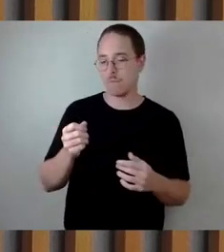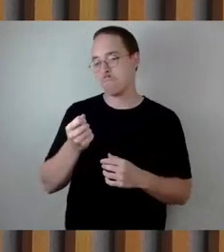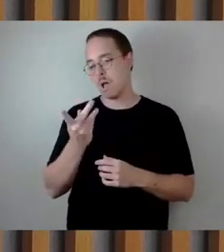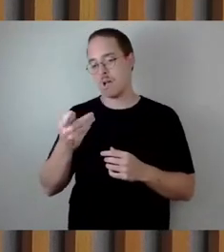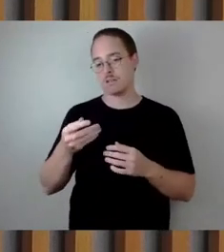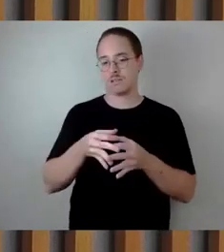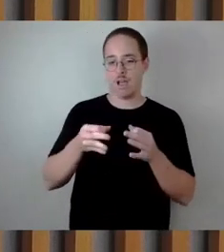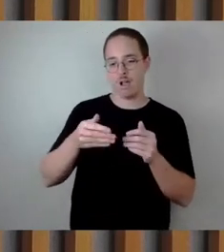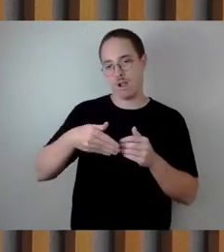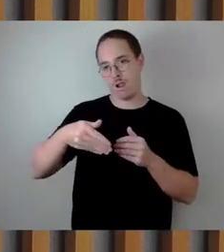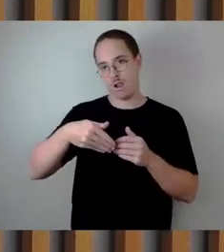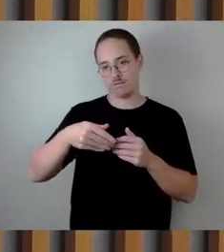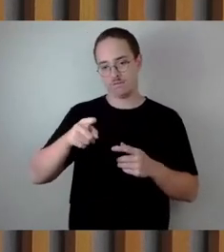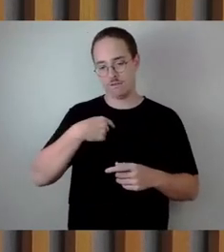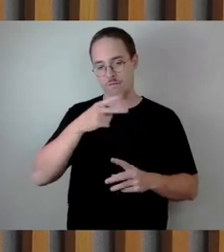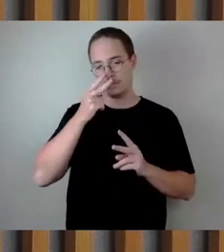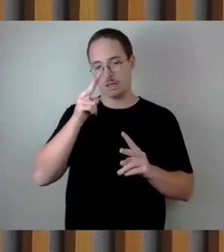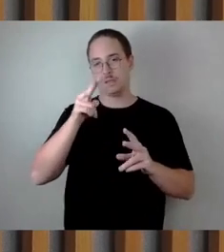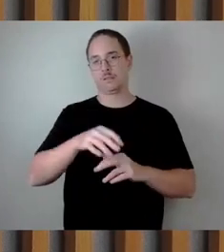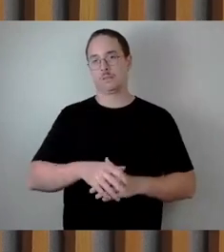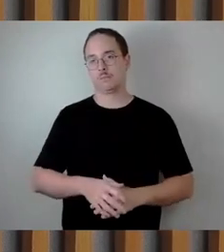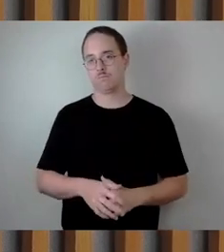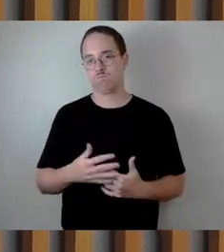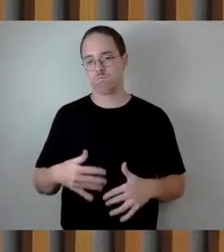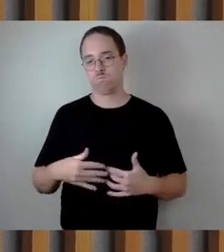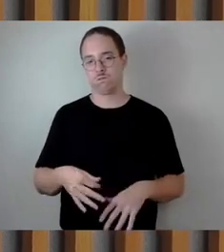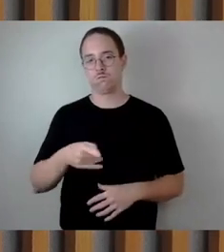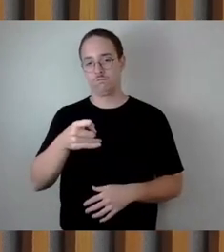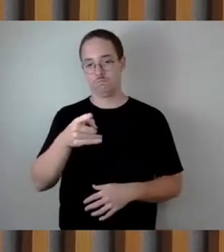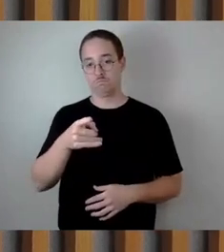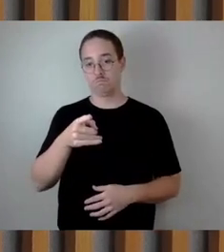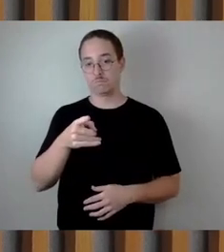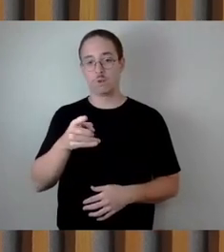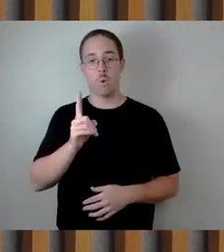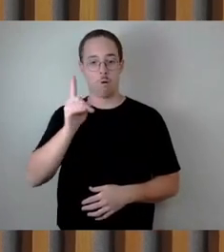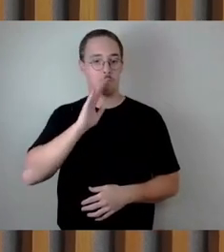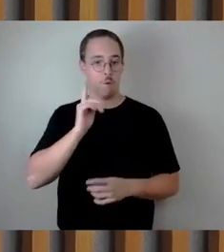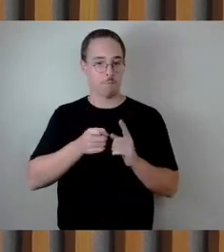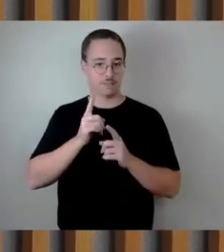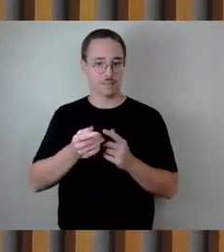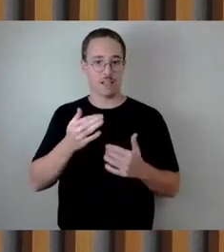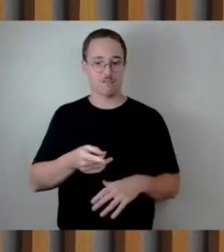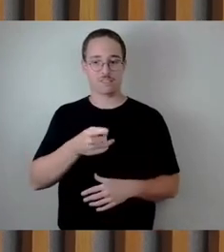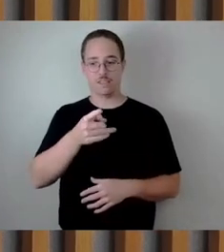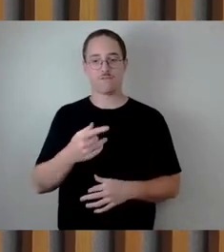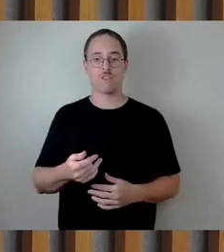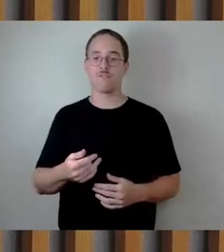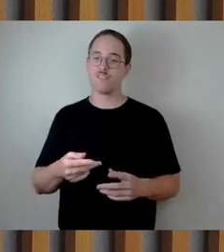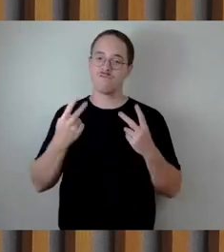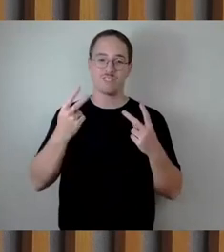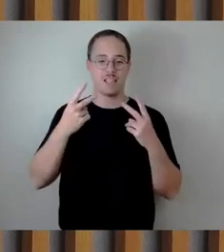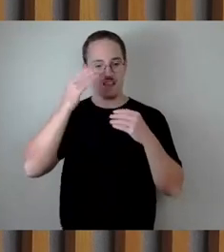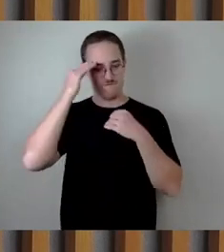Oberbürgermeister, wesentliche Informationen zum städtischen Haushalt exklusiv vier Fraktionen